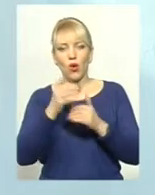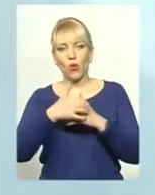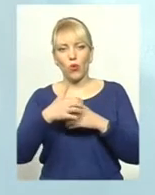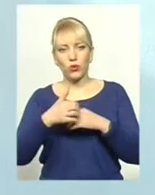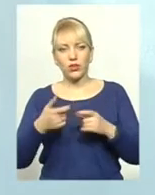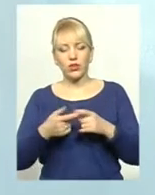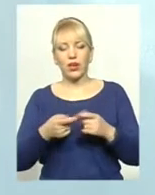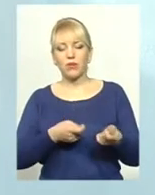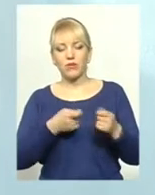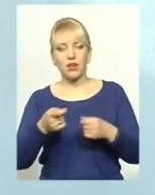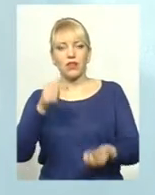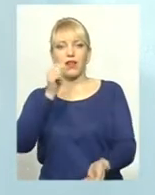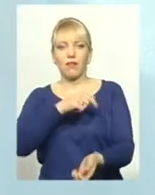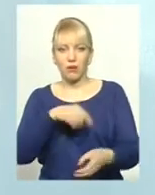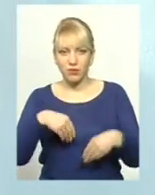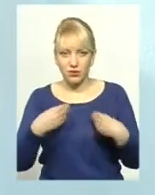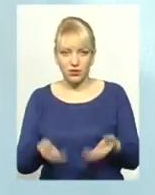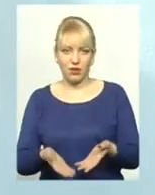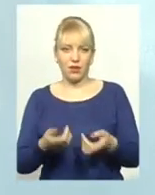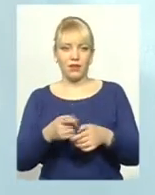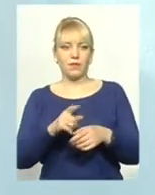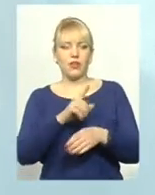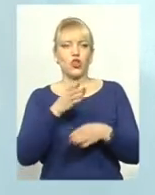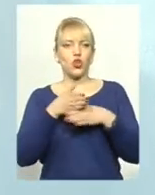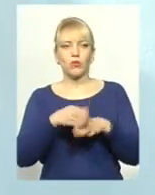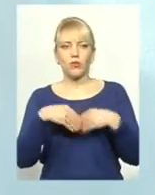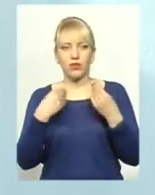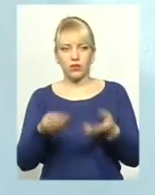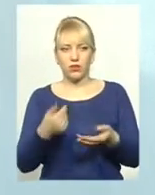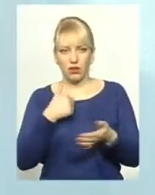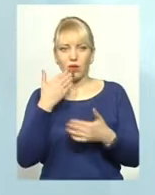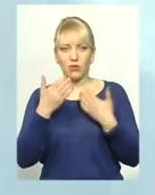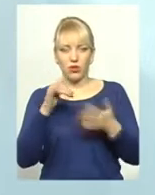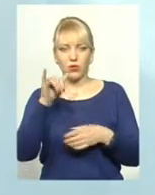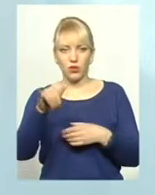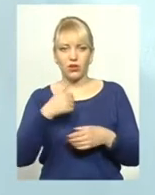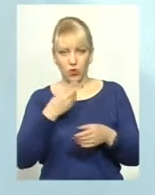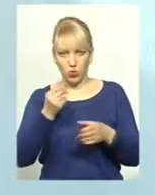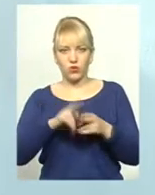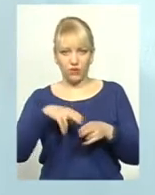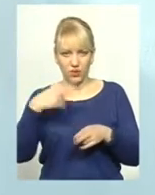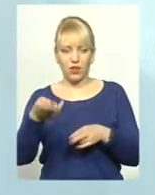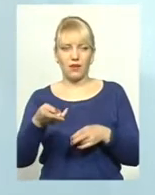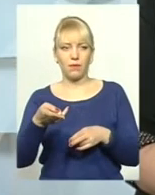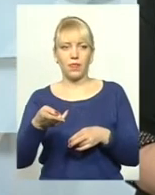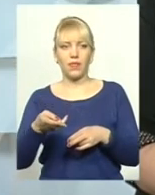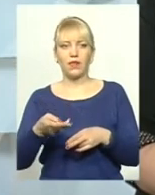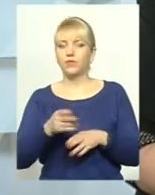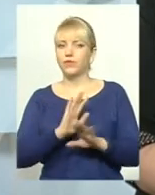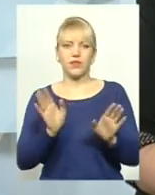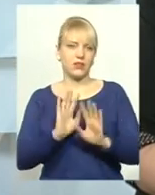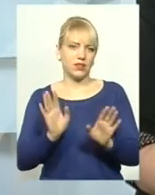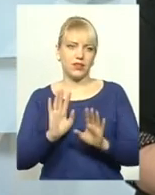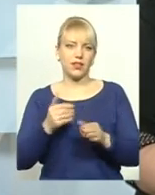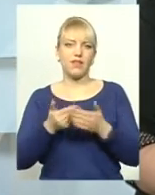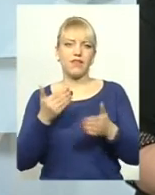вони його навіть прокапали, надали йому ветеринарну допомогу, я потім їх питала, що я вам гроші віддав, ну, чому ж це ж без спиртурного нескладнення, це буде